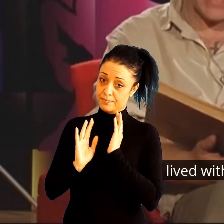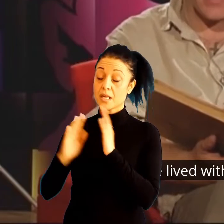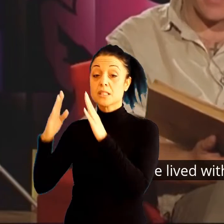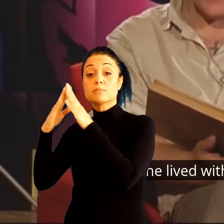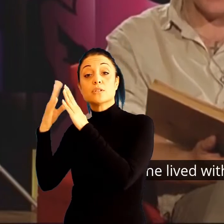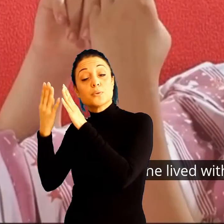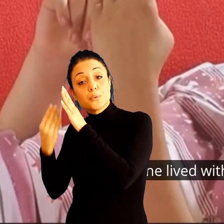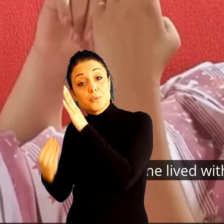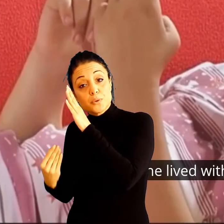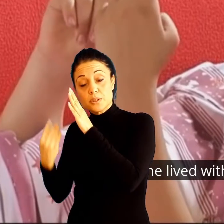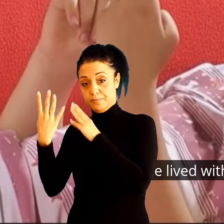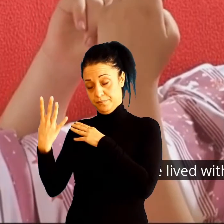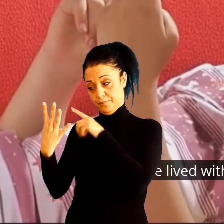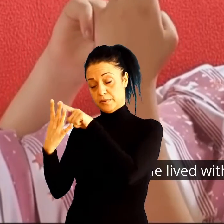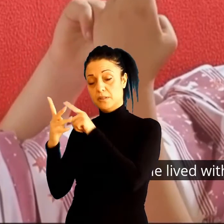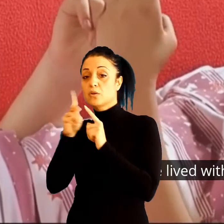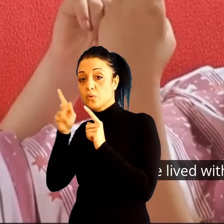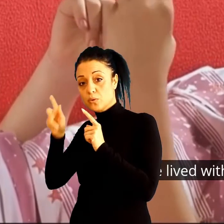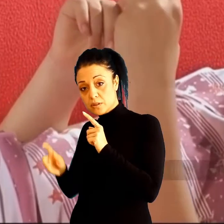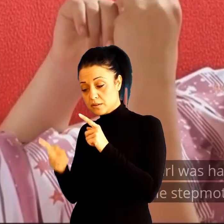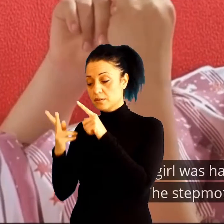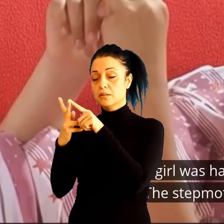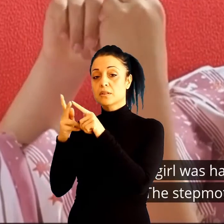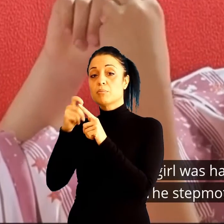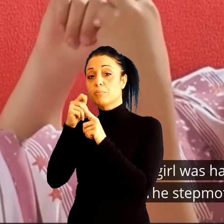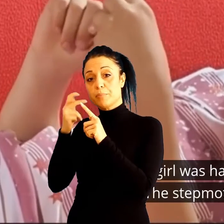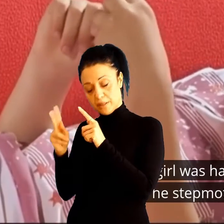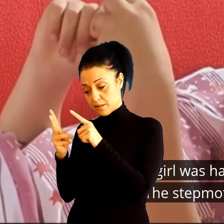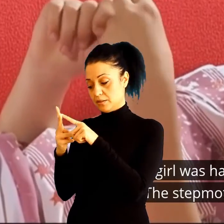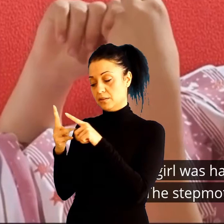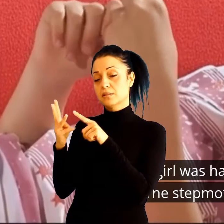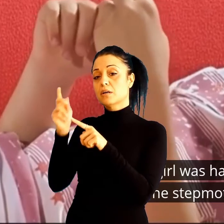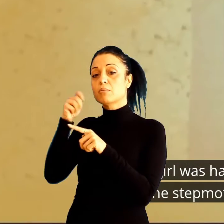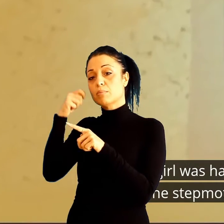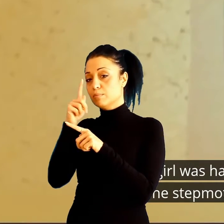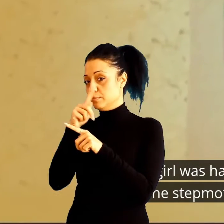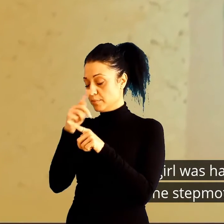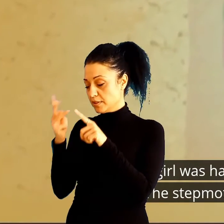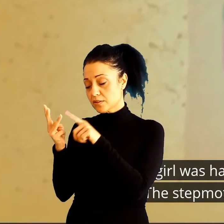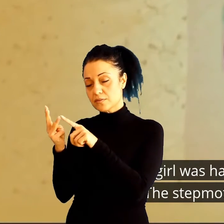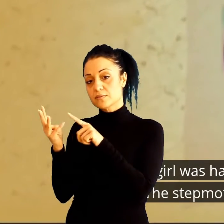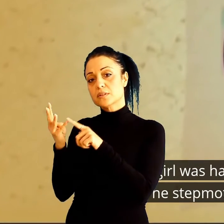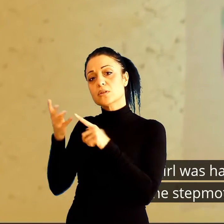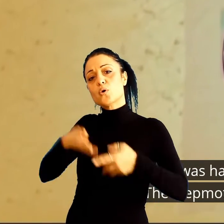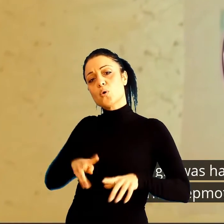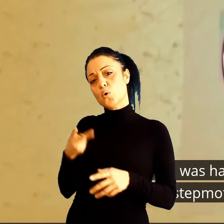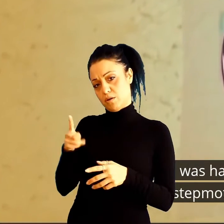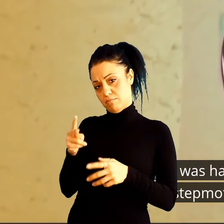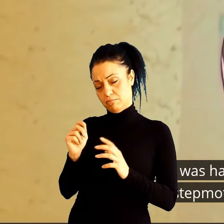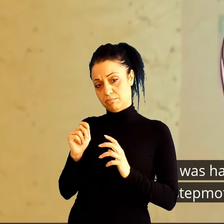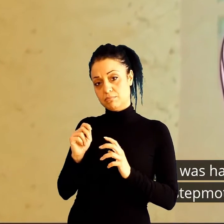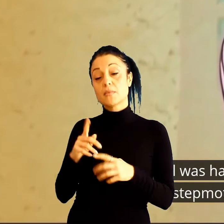макејата и керката на макејата. Девојчето било вредно, послушно, умно,